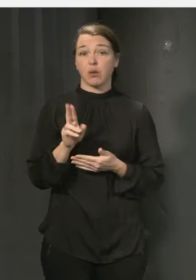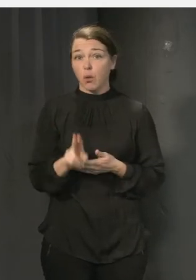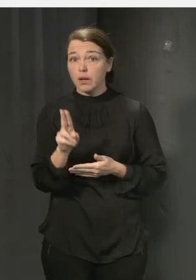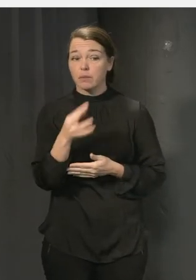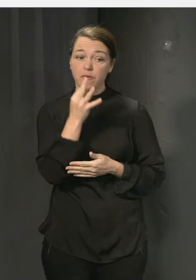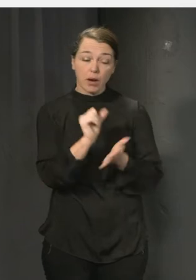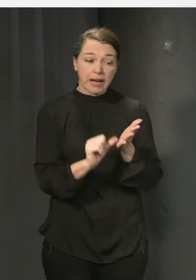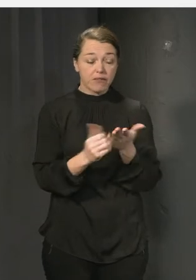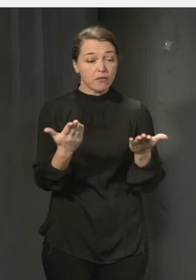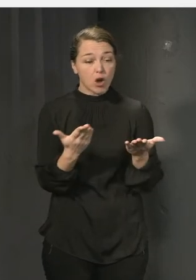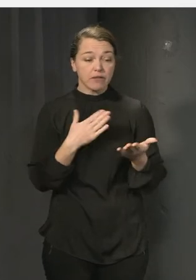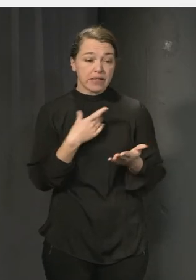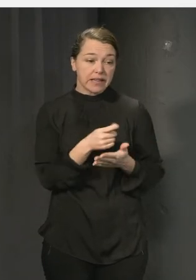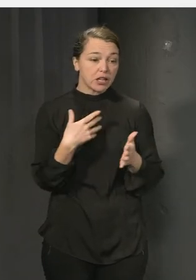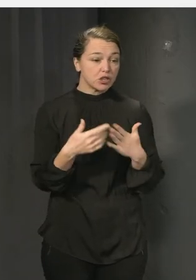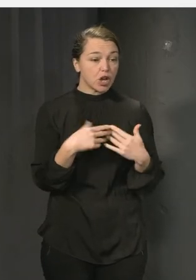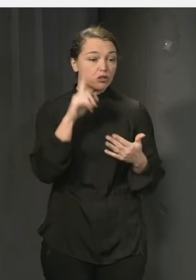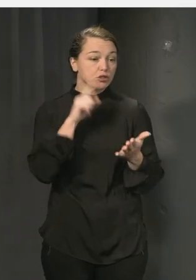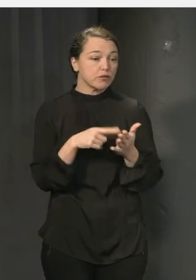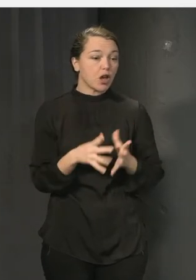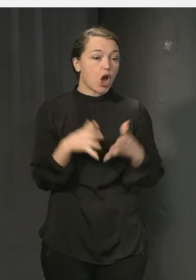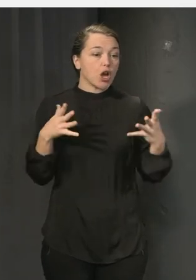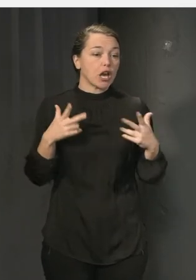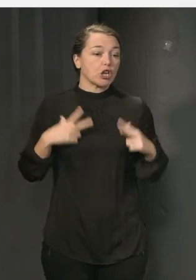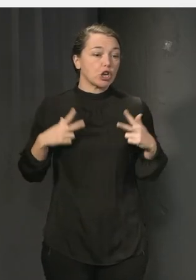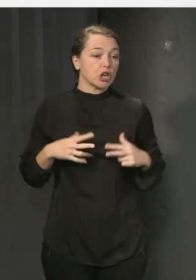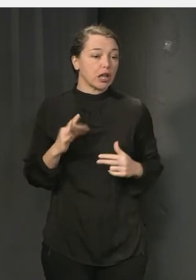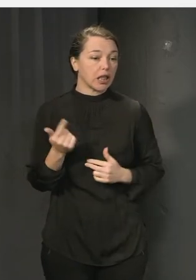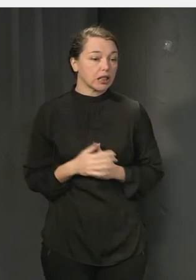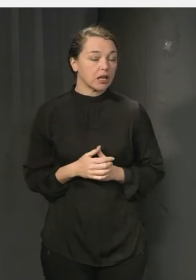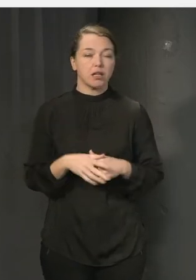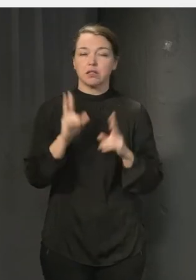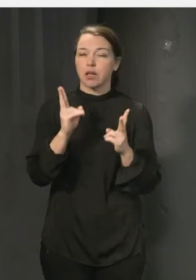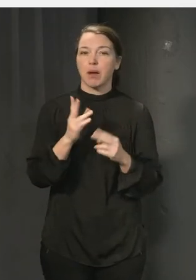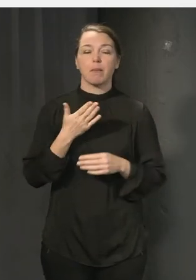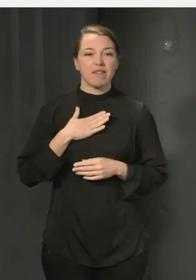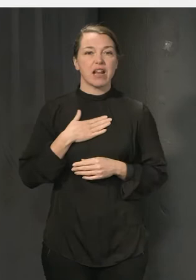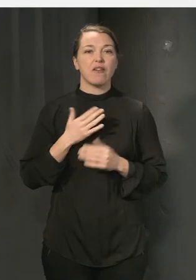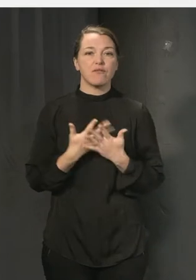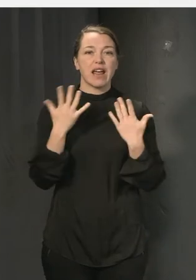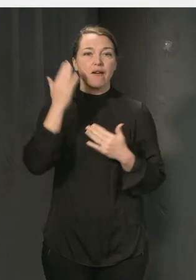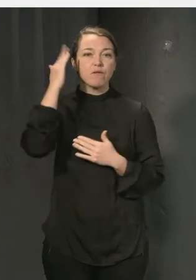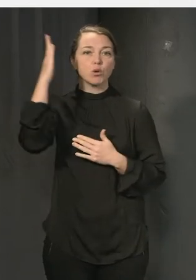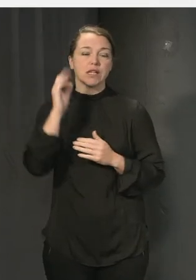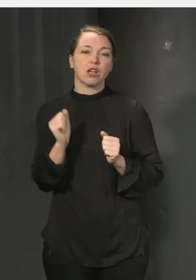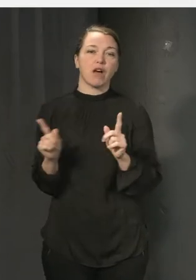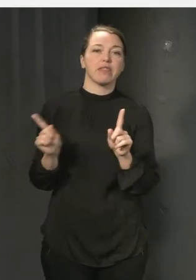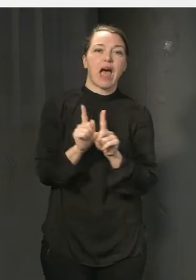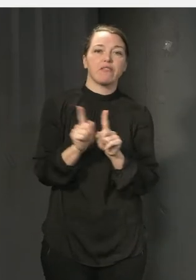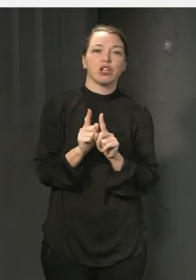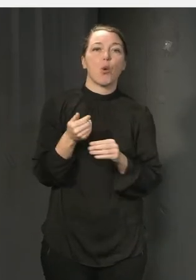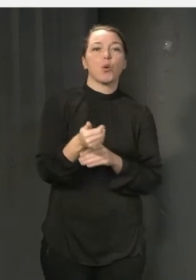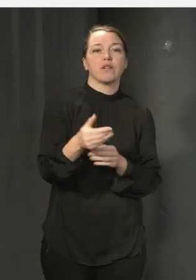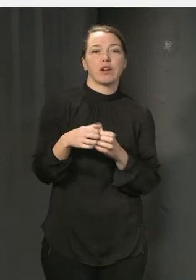skulle ni helst vilja göra för att öka tryggheten? Då är det alltid samma. Vuxnas närvaro utanför klassrummet. Alltså